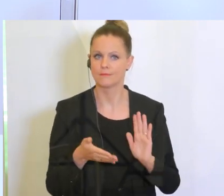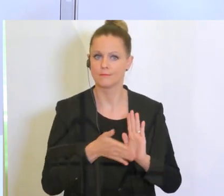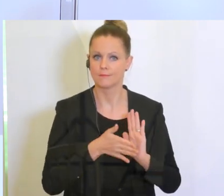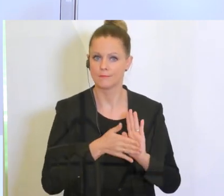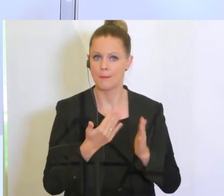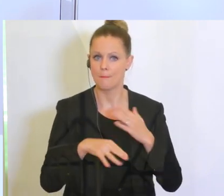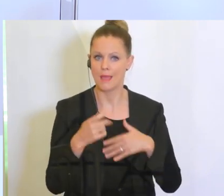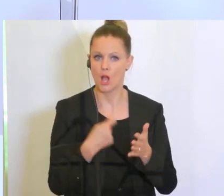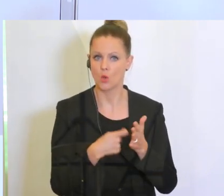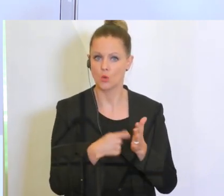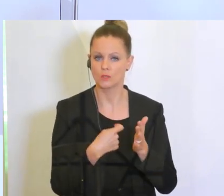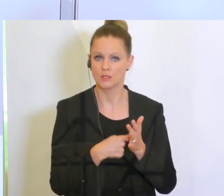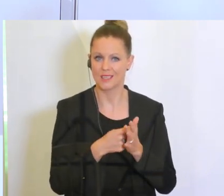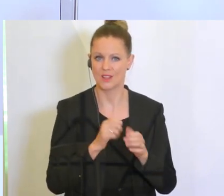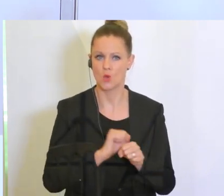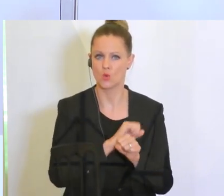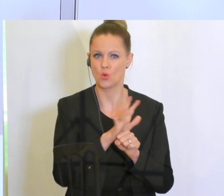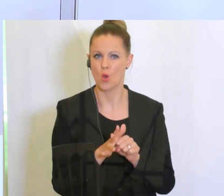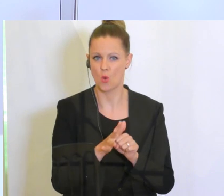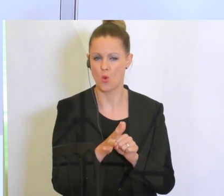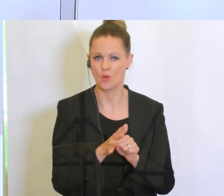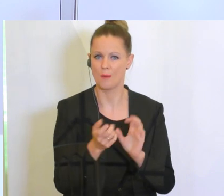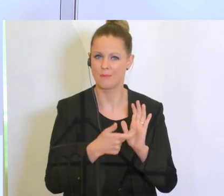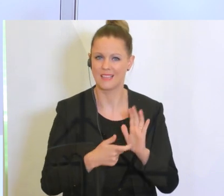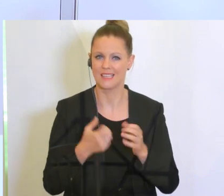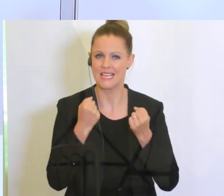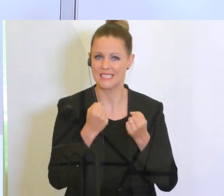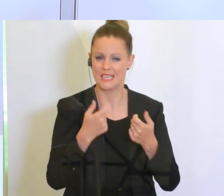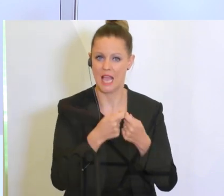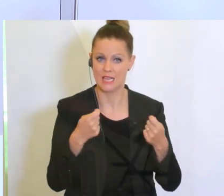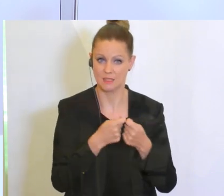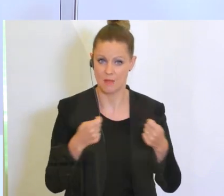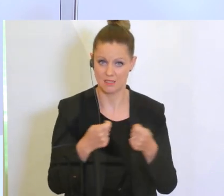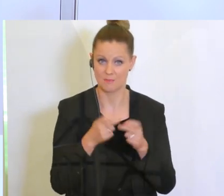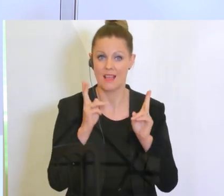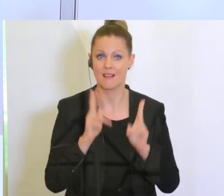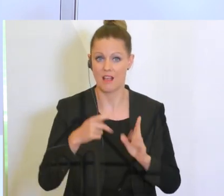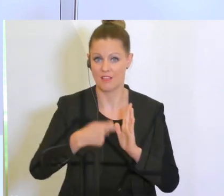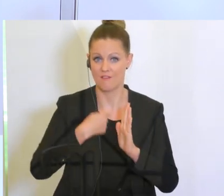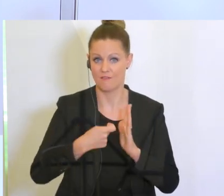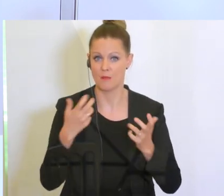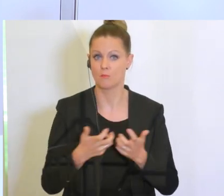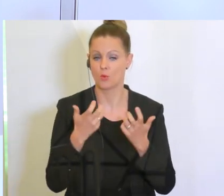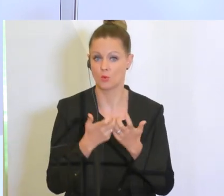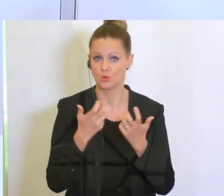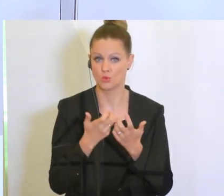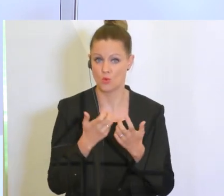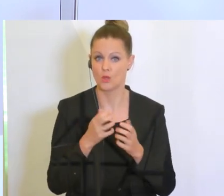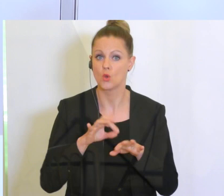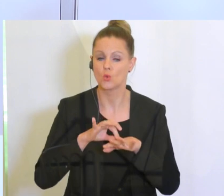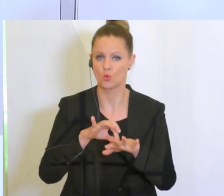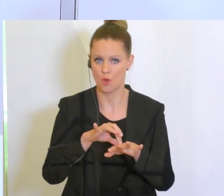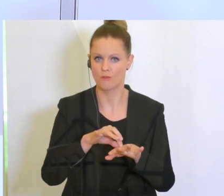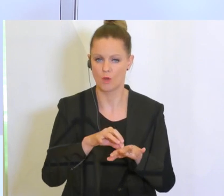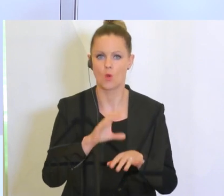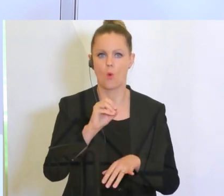Mehrkosten aufgrund von Corona-bedingten Sicherheitsmaßnahmen bei der Herstellung von Filmproduktionen zu tragen. Auch dafür ein